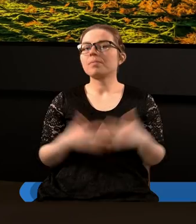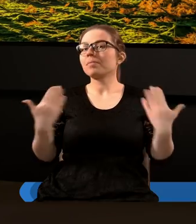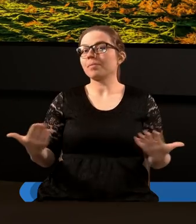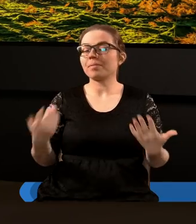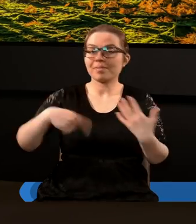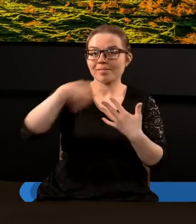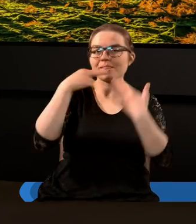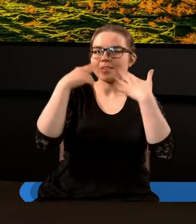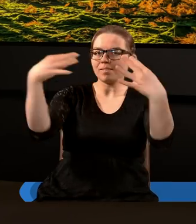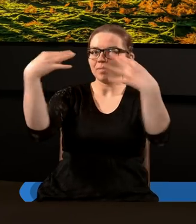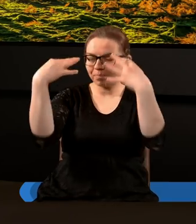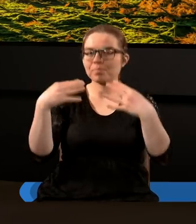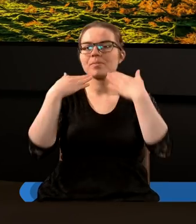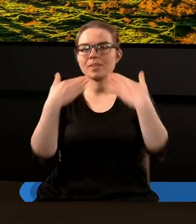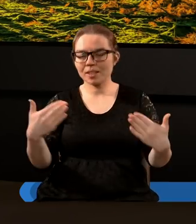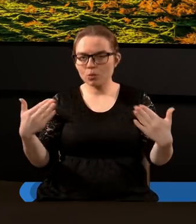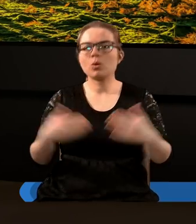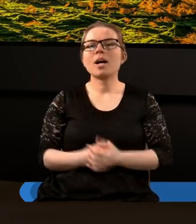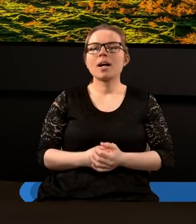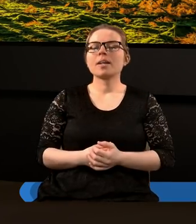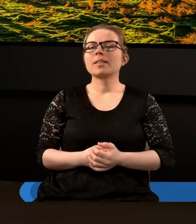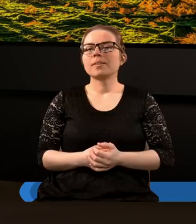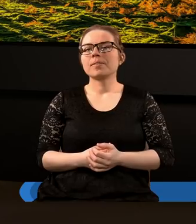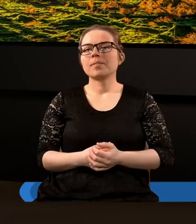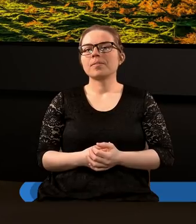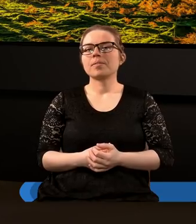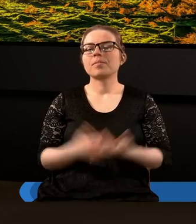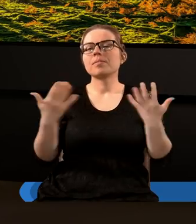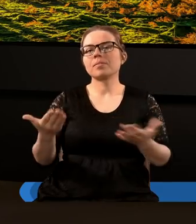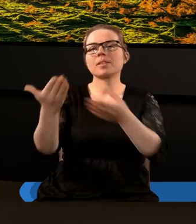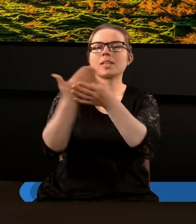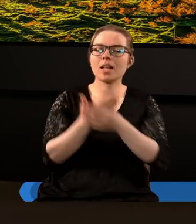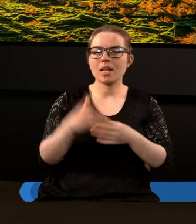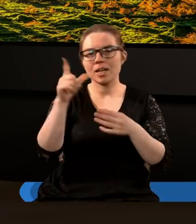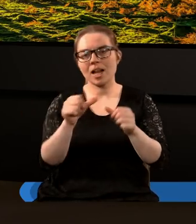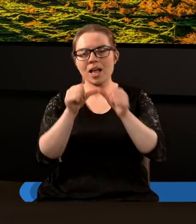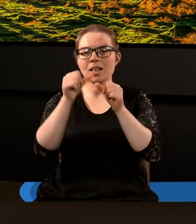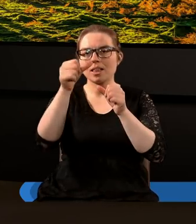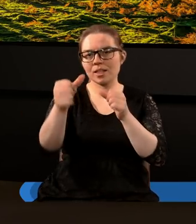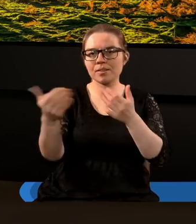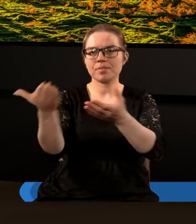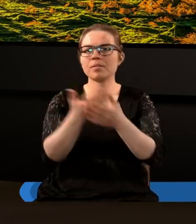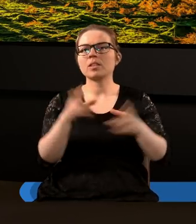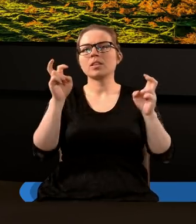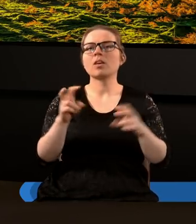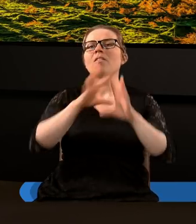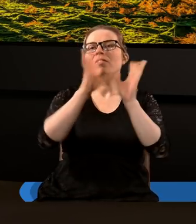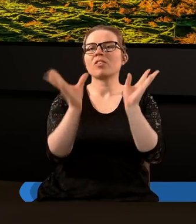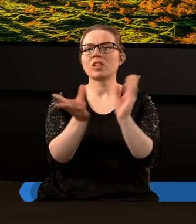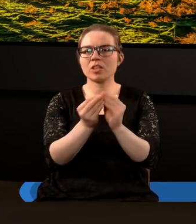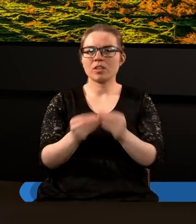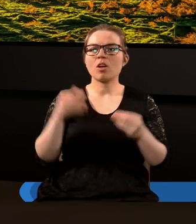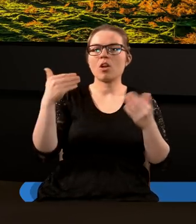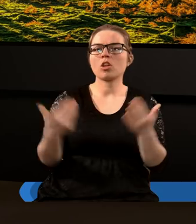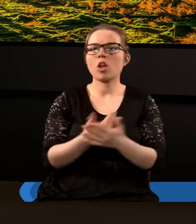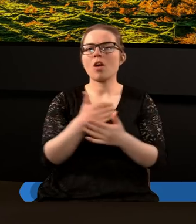Dziękuję wszystkim widzom że byliście razem z nami a zapraszam na kolejne studium pod tytułem Wszystko